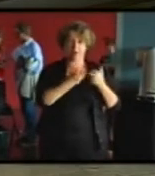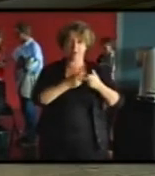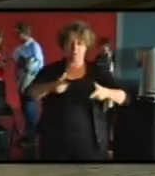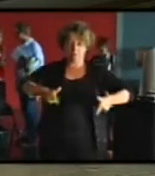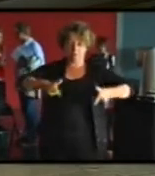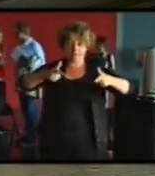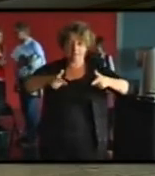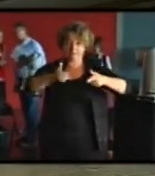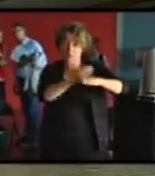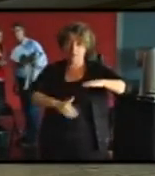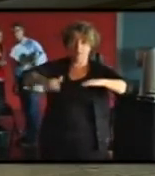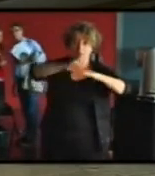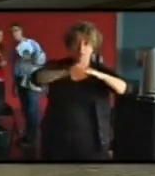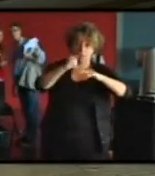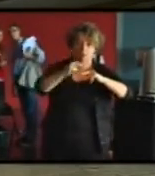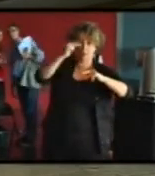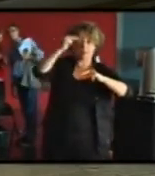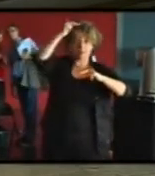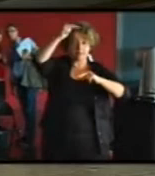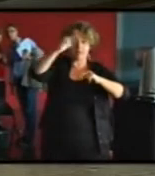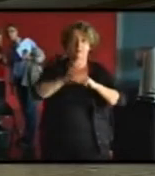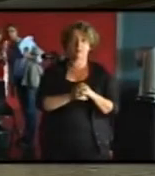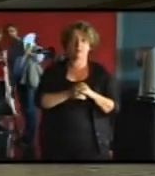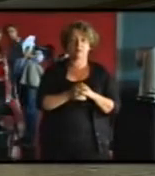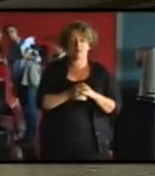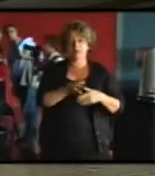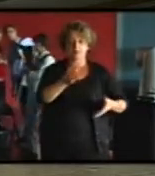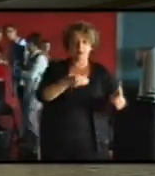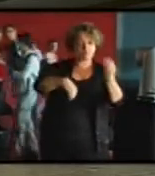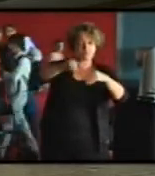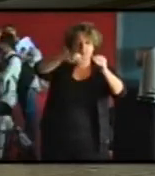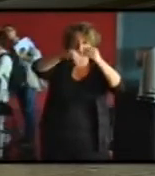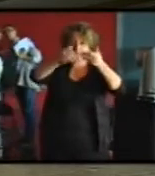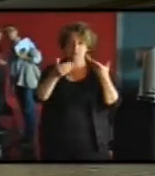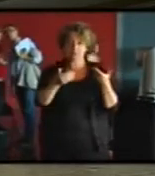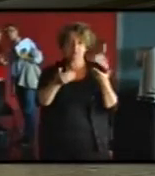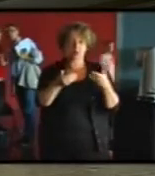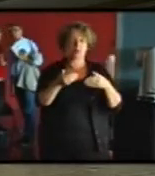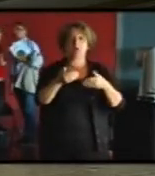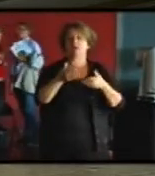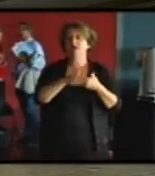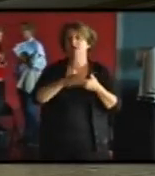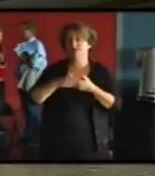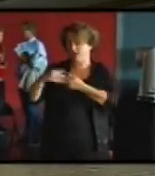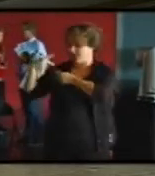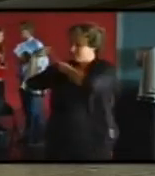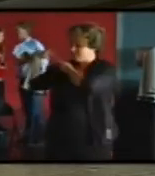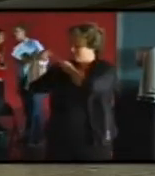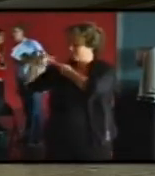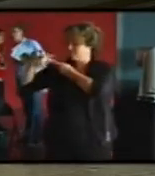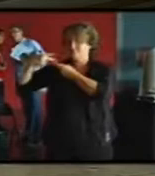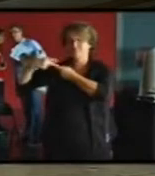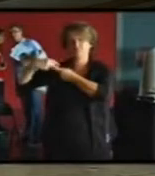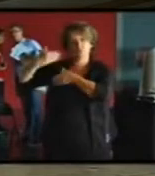a rajouté des bouineaux là où il n avait pas etc et c'est quelque chose qui se fait à chaque époque et aujourd'hui l